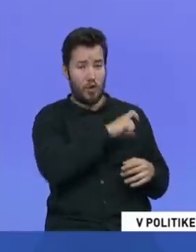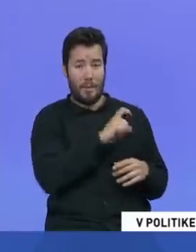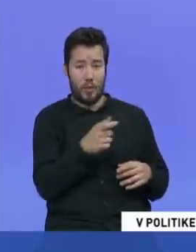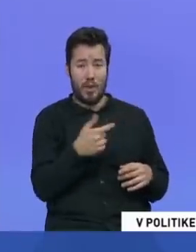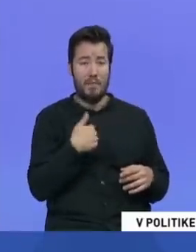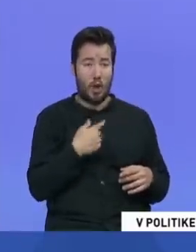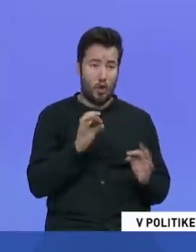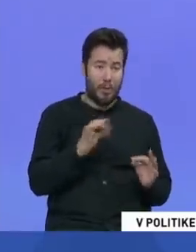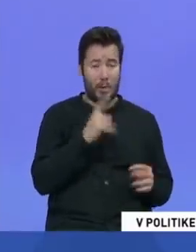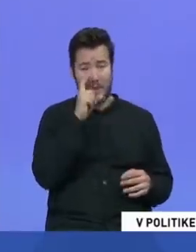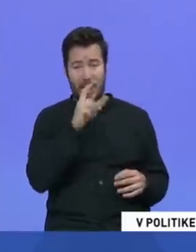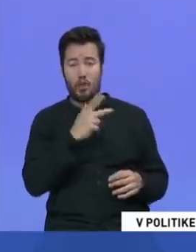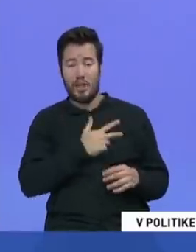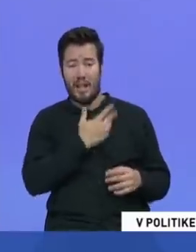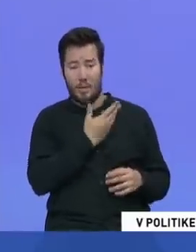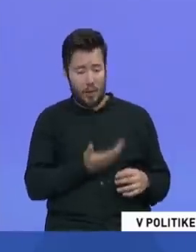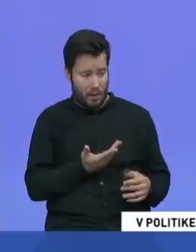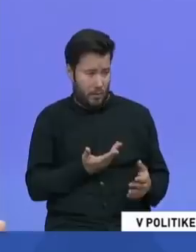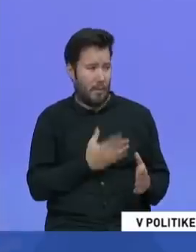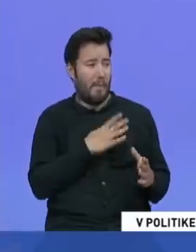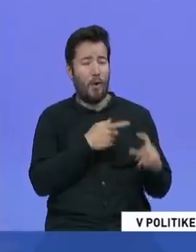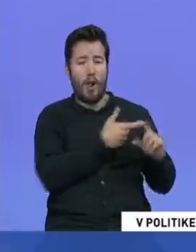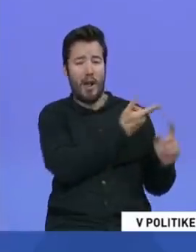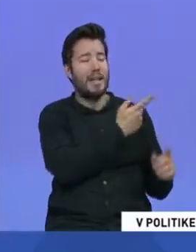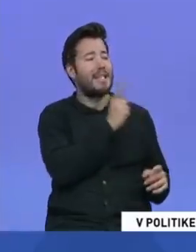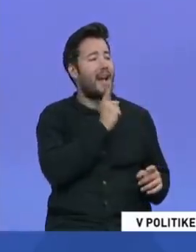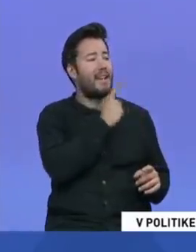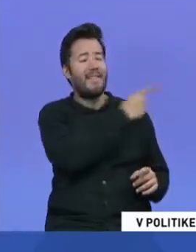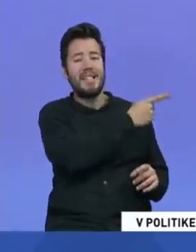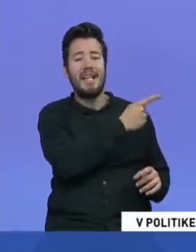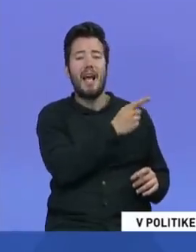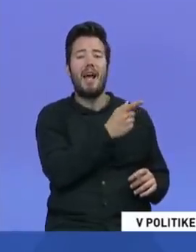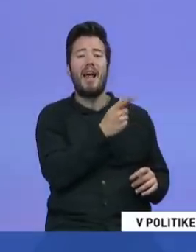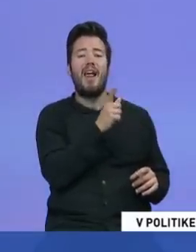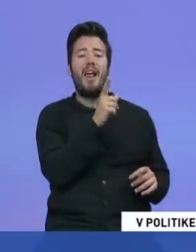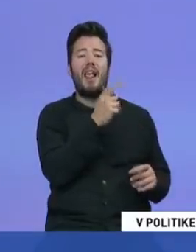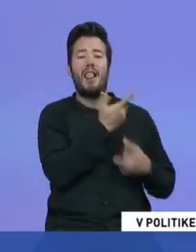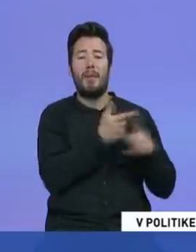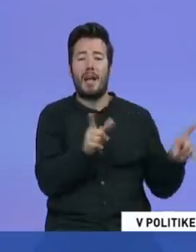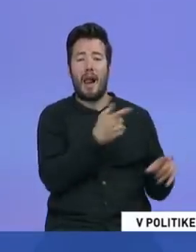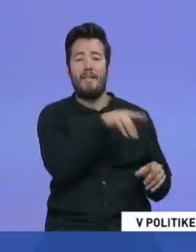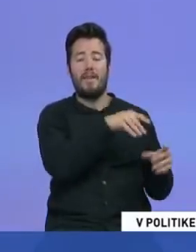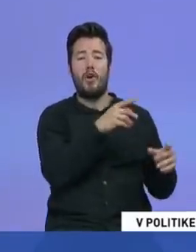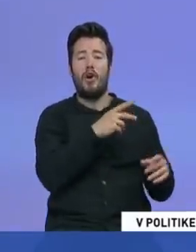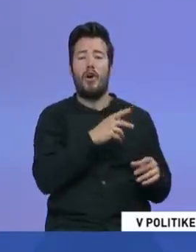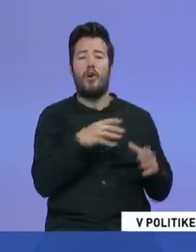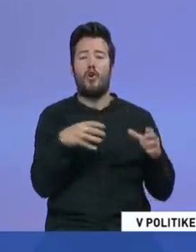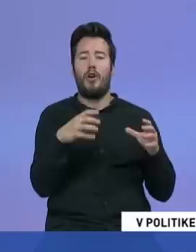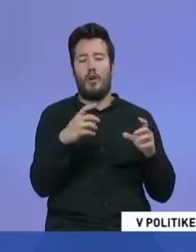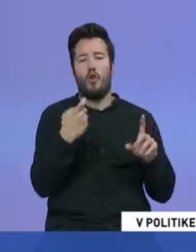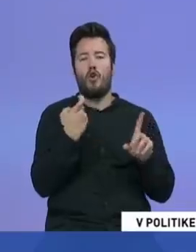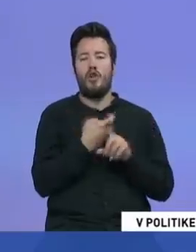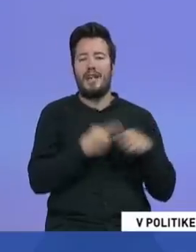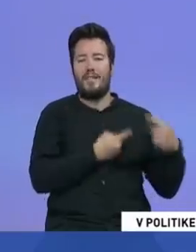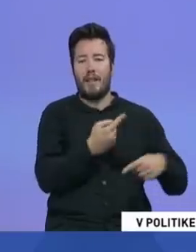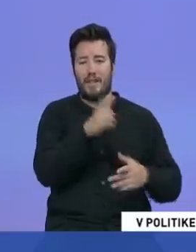zlí sociálni demokrati. Pán kolega, vy sa starajte o to, že vy ste ako liberál v konzervatívnej strane a nie o to, aká má byť sociálna demokracia. Sociálna demokracia na západe zlíháva